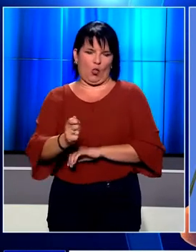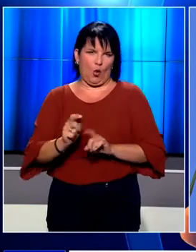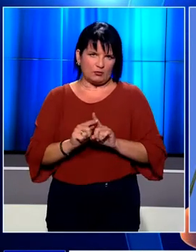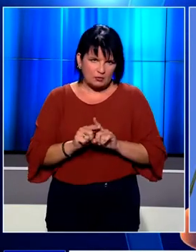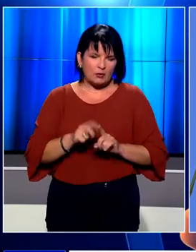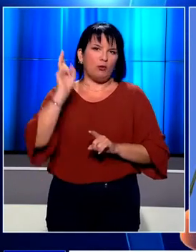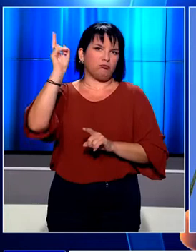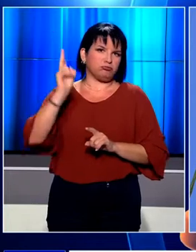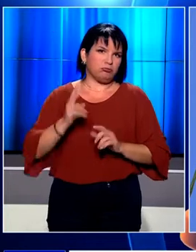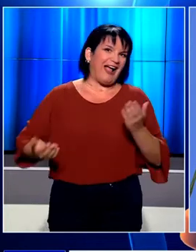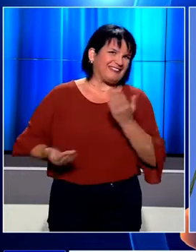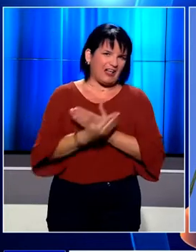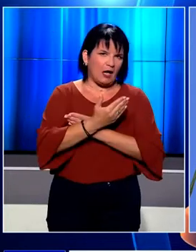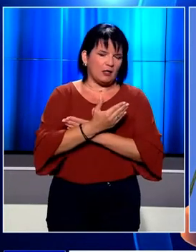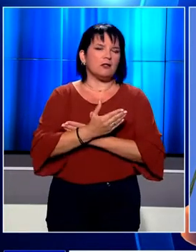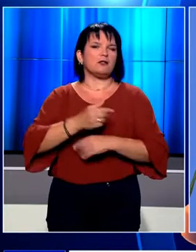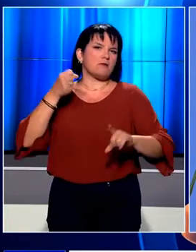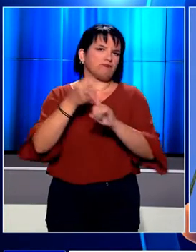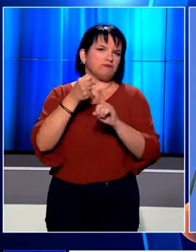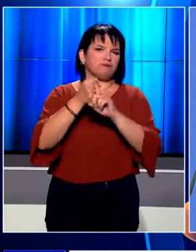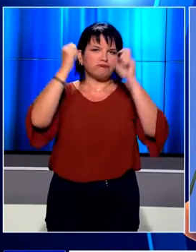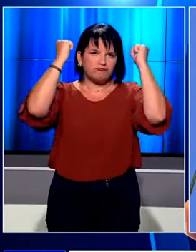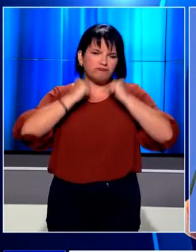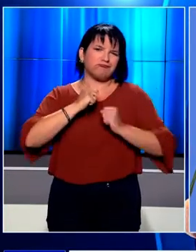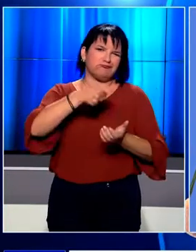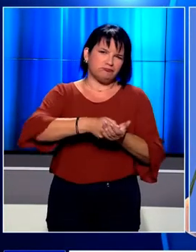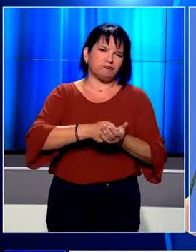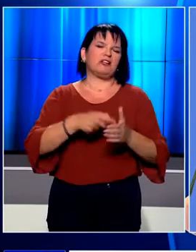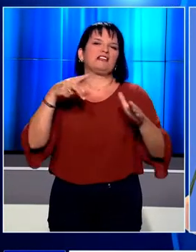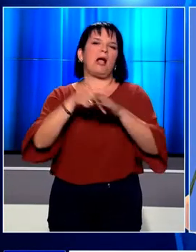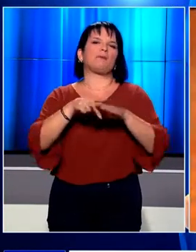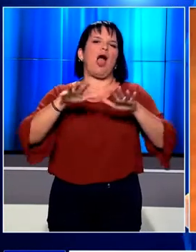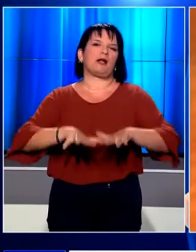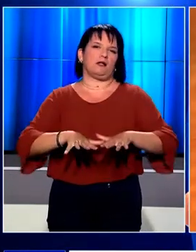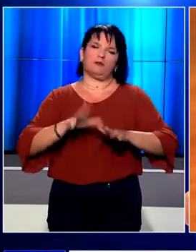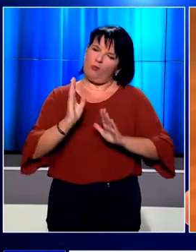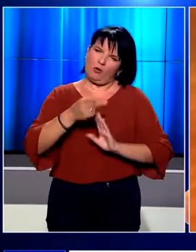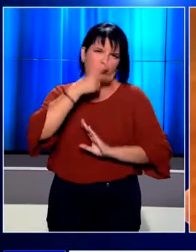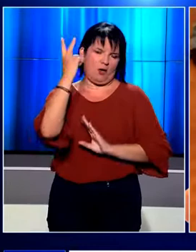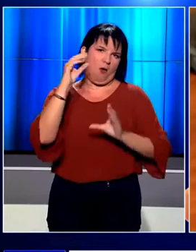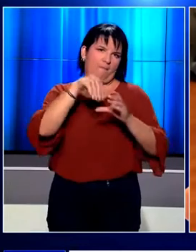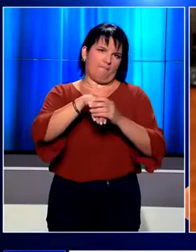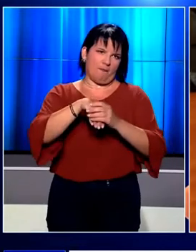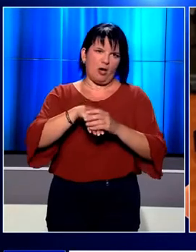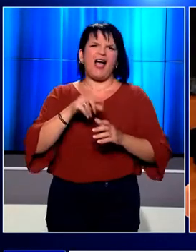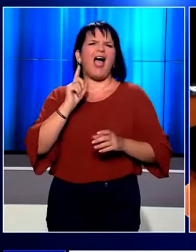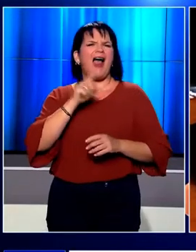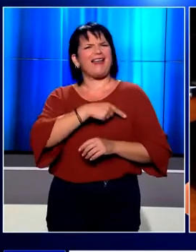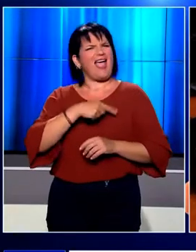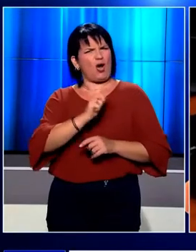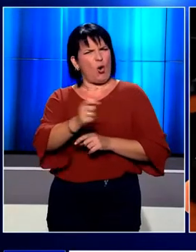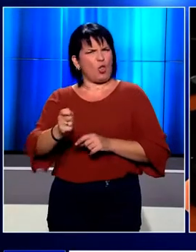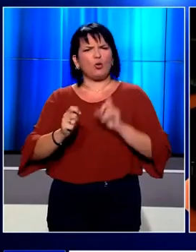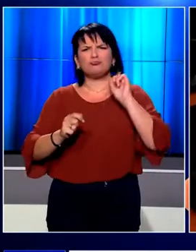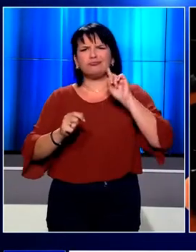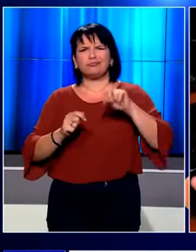Μπορεί να καταγγείλει τη συμβασή του, να διεκδικήσει αποζημίωση και να μπει στο Ταμείο Ενεργείας. Μπλοκομπένει και στους μπαταχτσίδες εργοδότες που